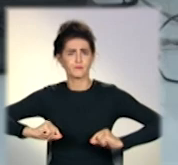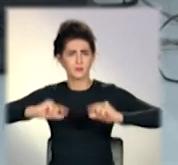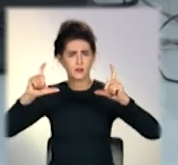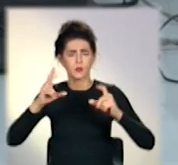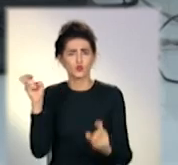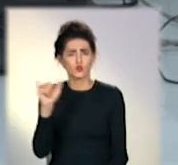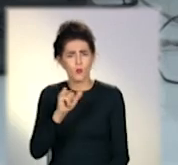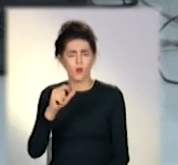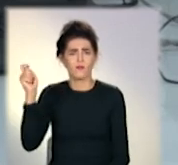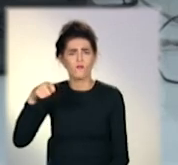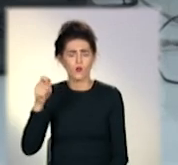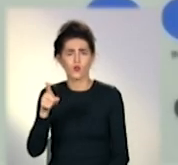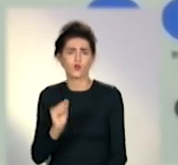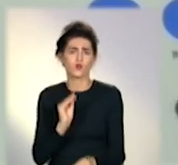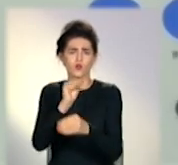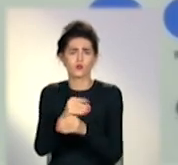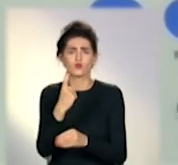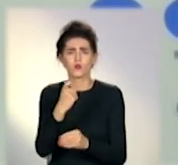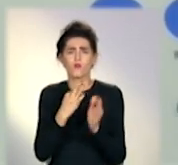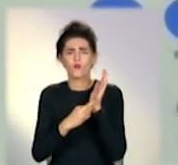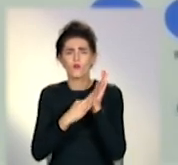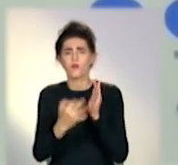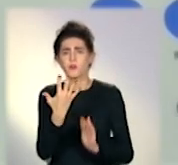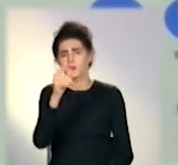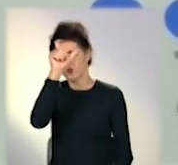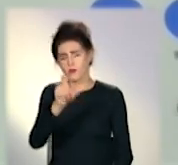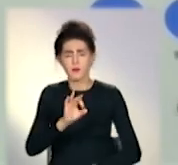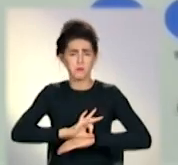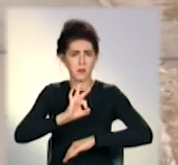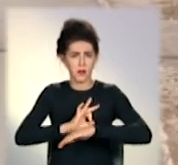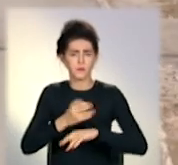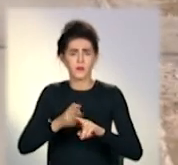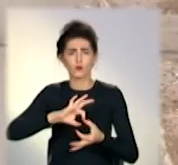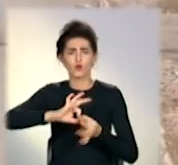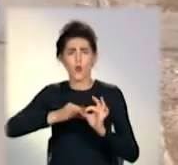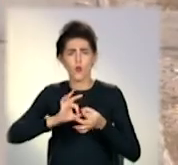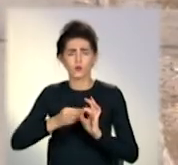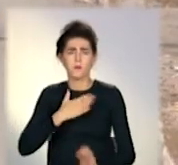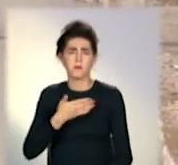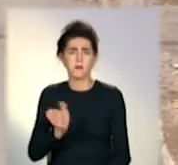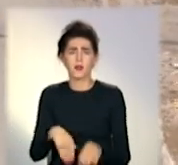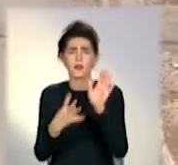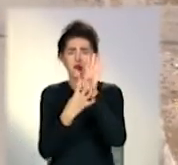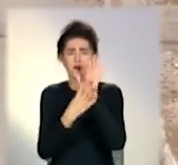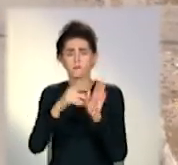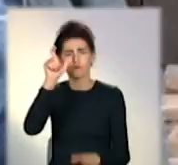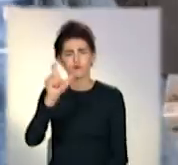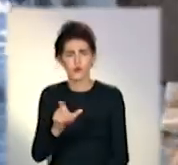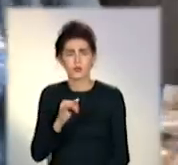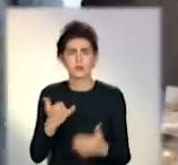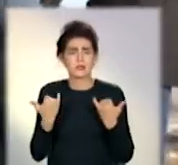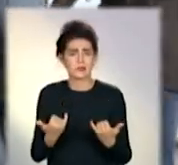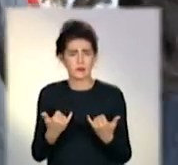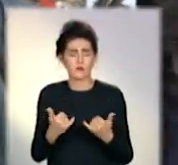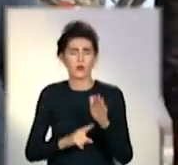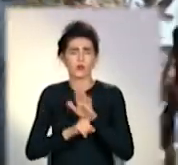За суботу та неділю додалося 185 інфікованих. Від ускладнень померли 9 людей. І від сьогодні